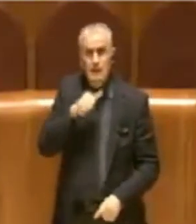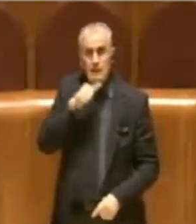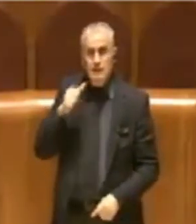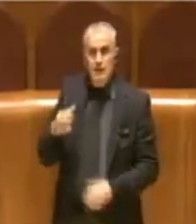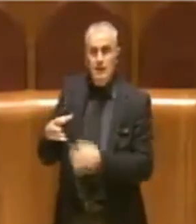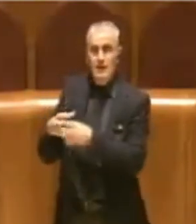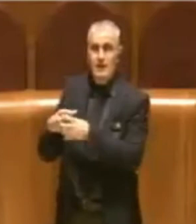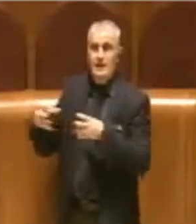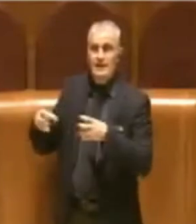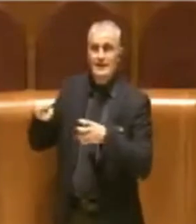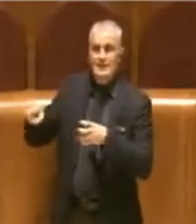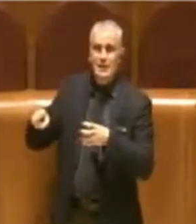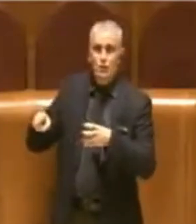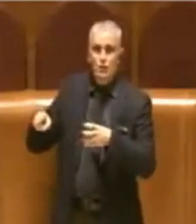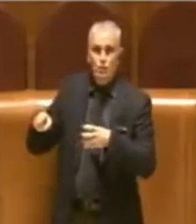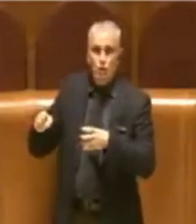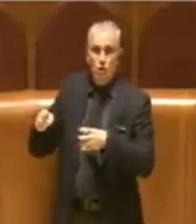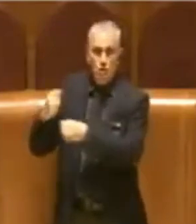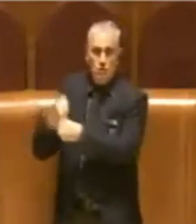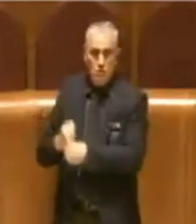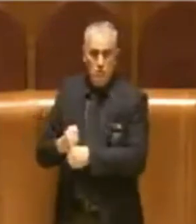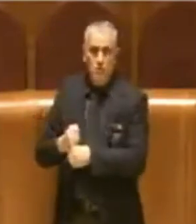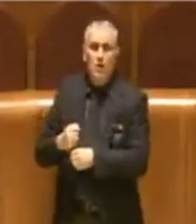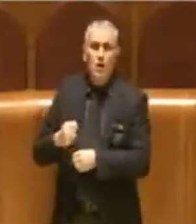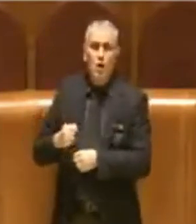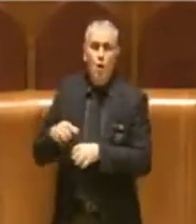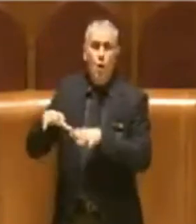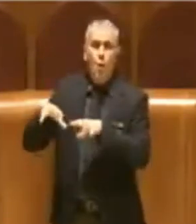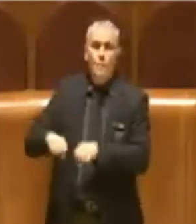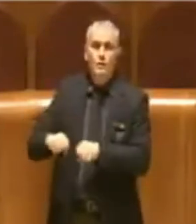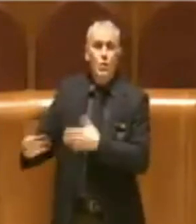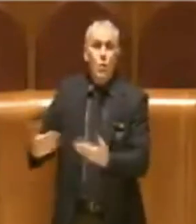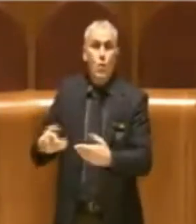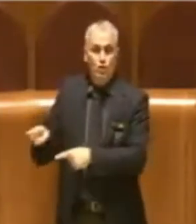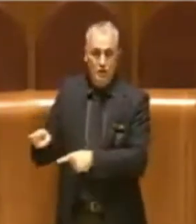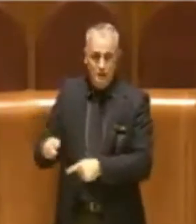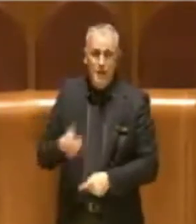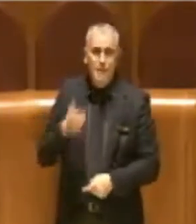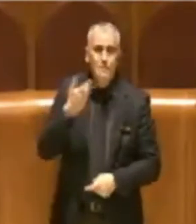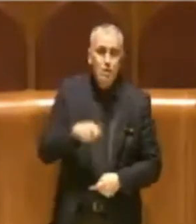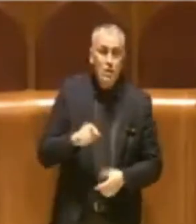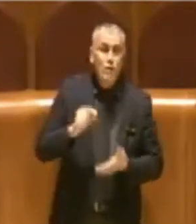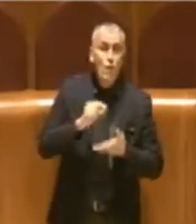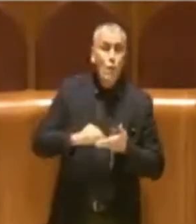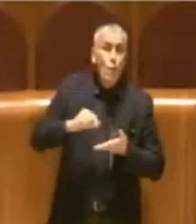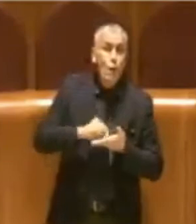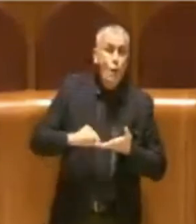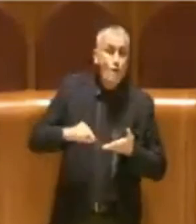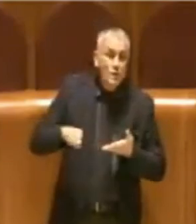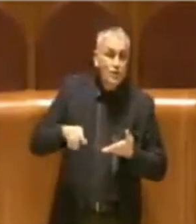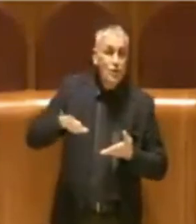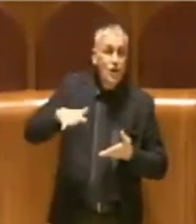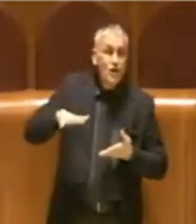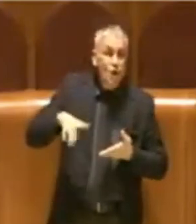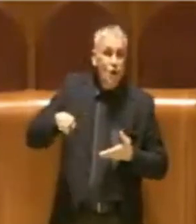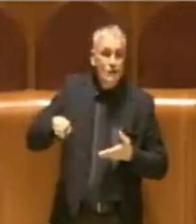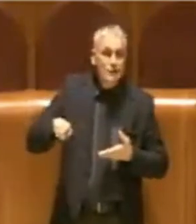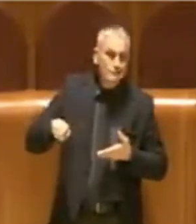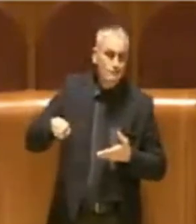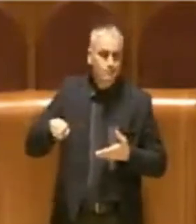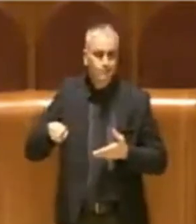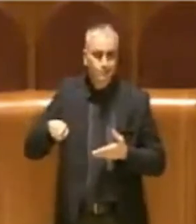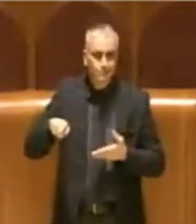'Occupazione d'Urgenza. Perché questo? Perché abbiamo visto che gli uffici magari non lo masticano bene.